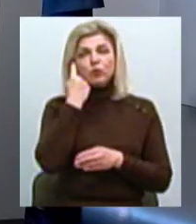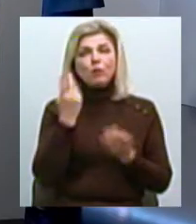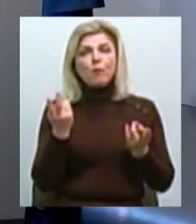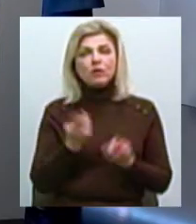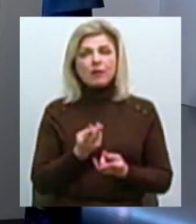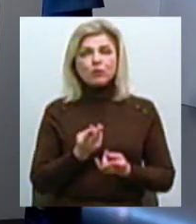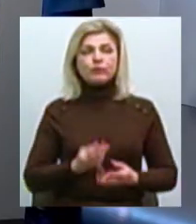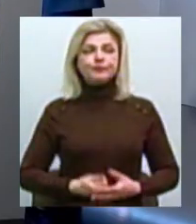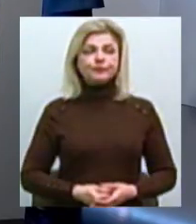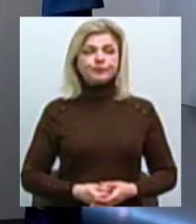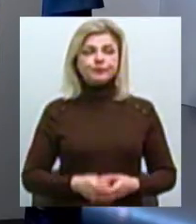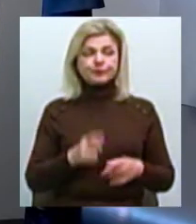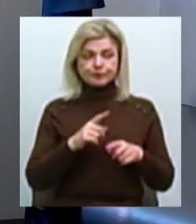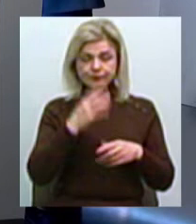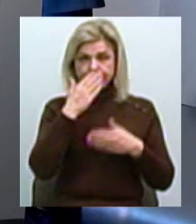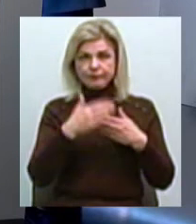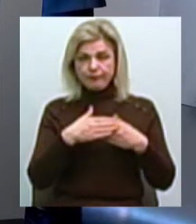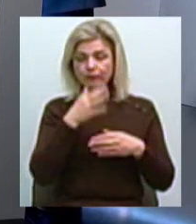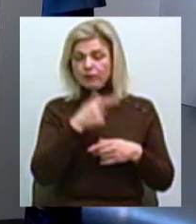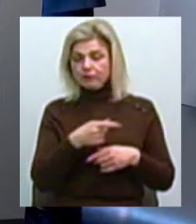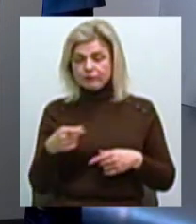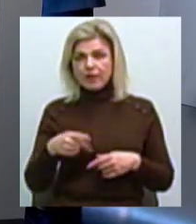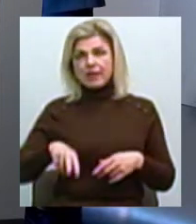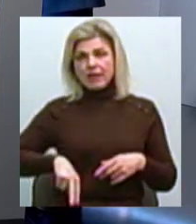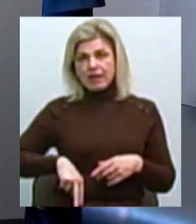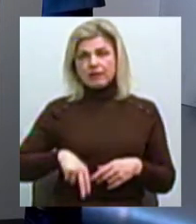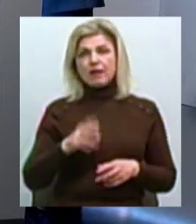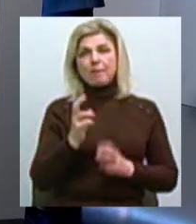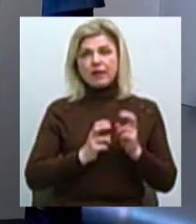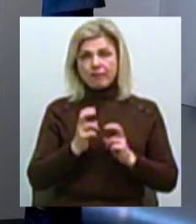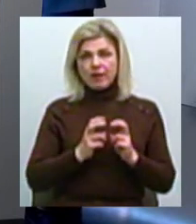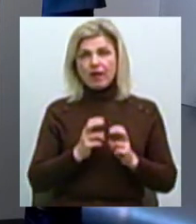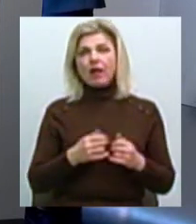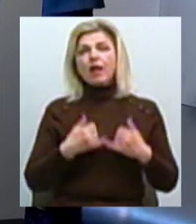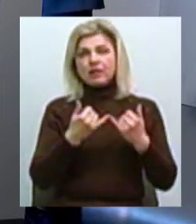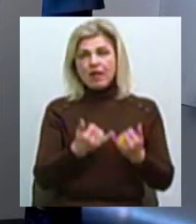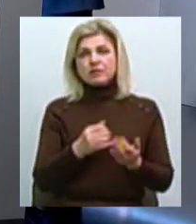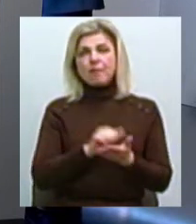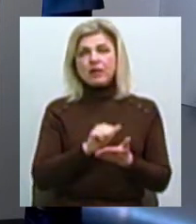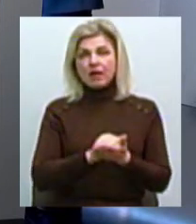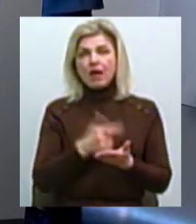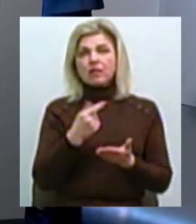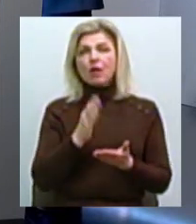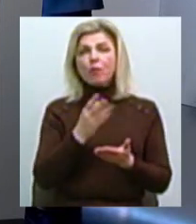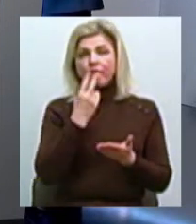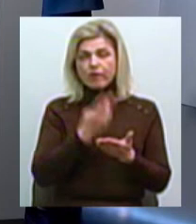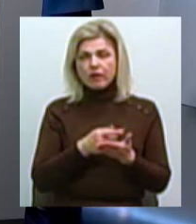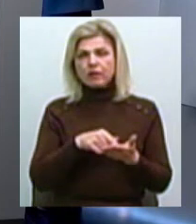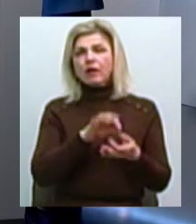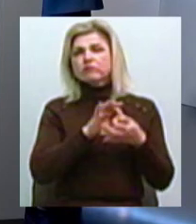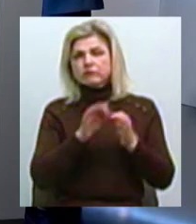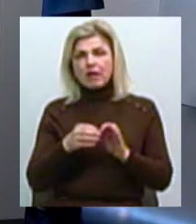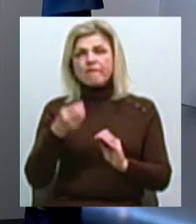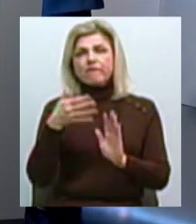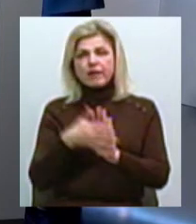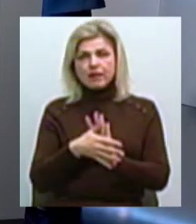найближчий термін, я думаю, директор ОКП надасть матеріали, де буде видно Обґрунтованість витрат